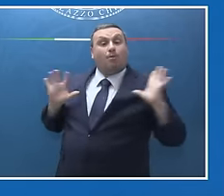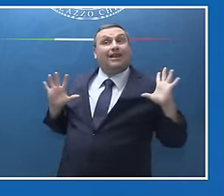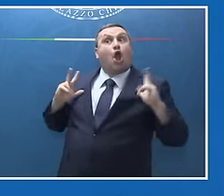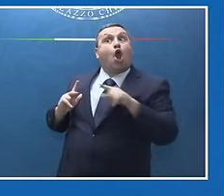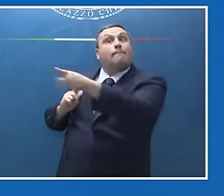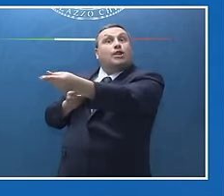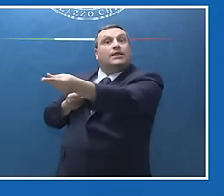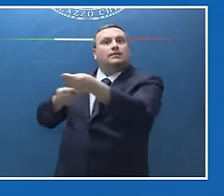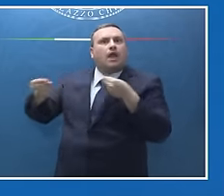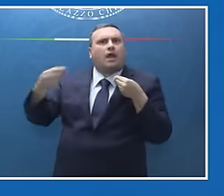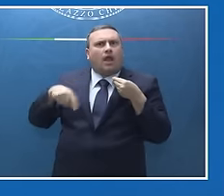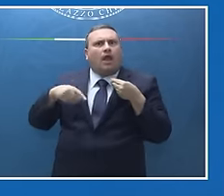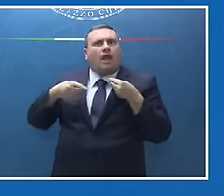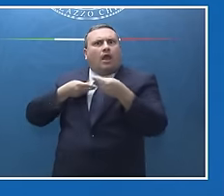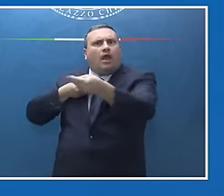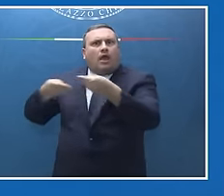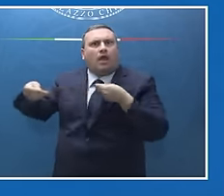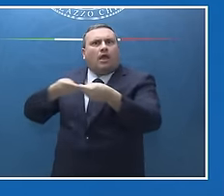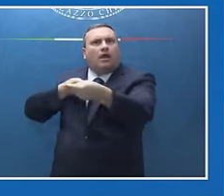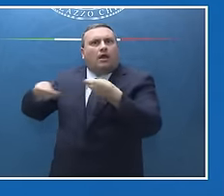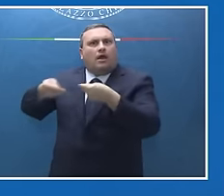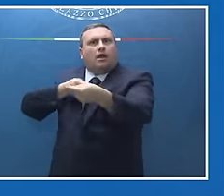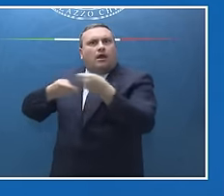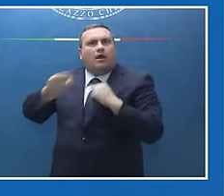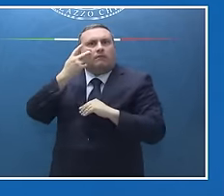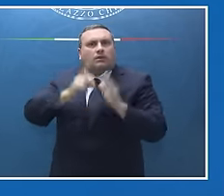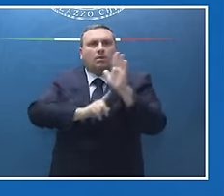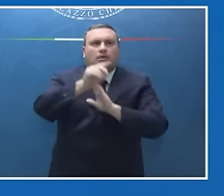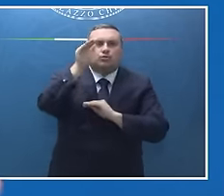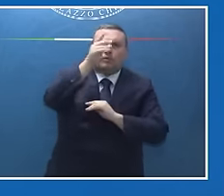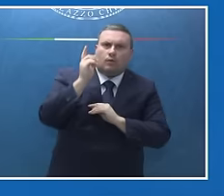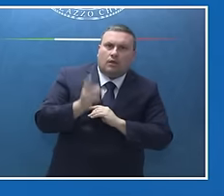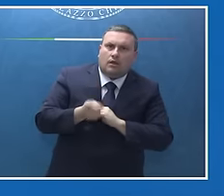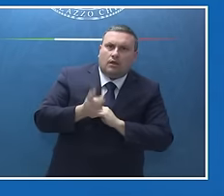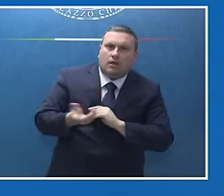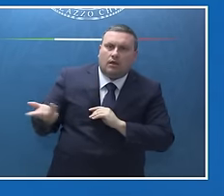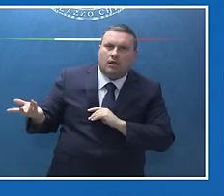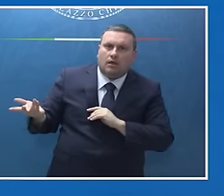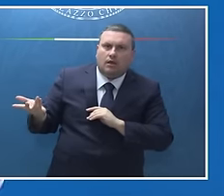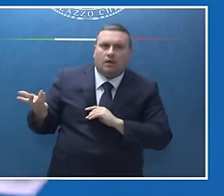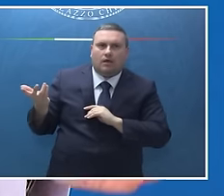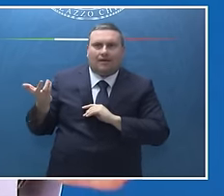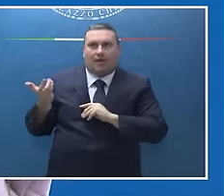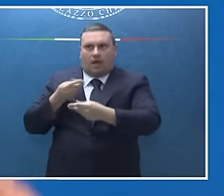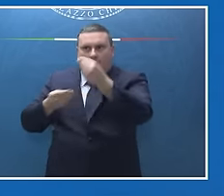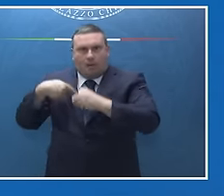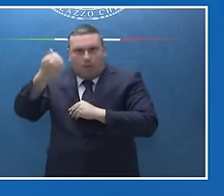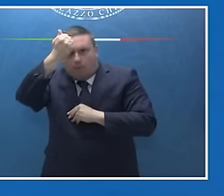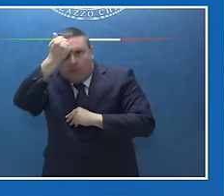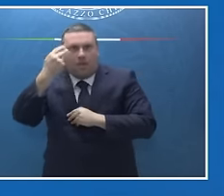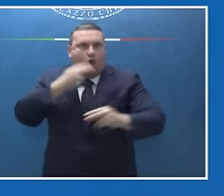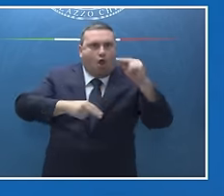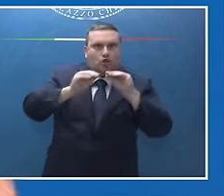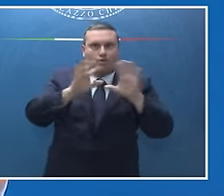stiamo facendo potrebbero esserci chiari quando non possiamo più correggerli. Questo è un aspetto del tema dell